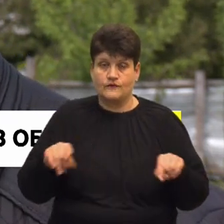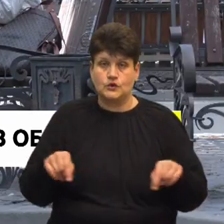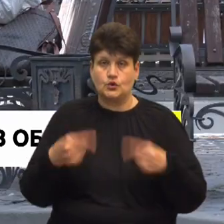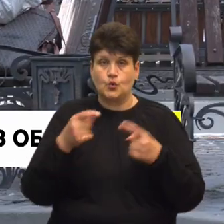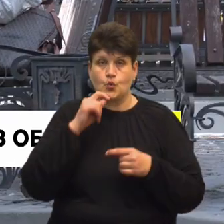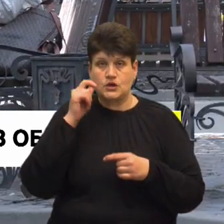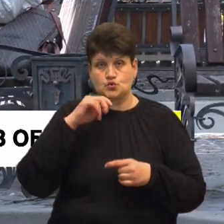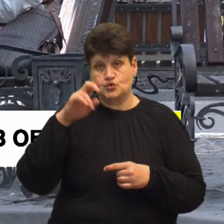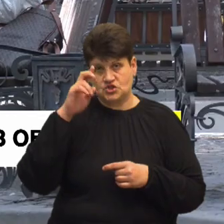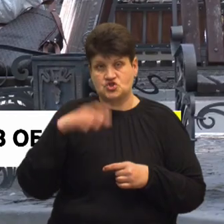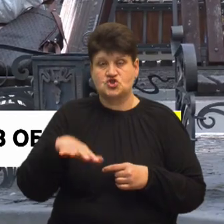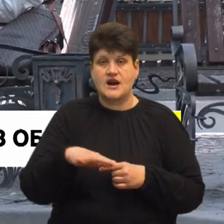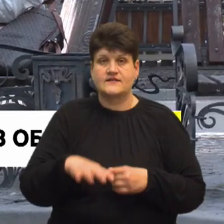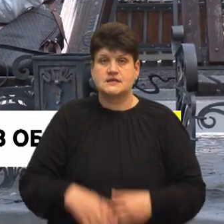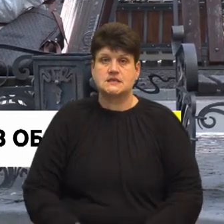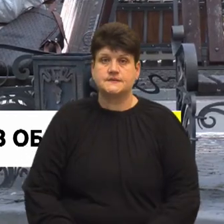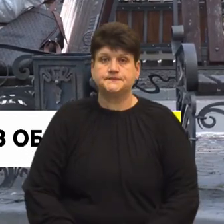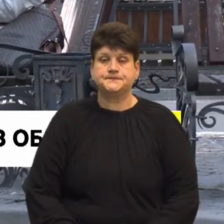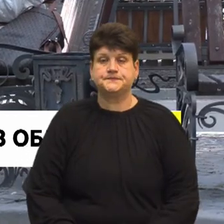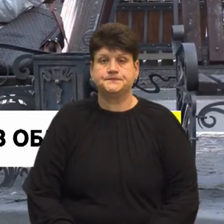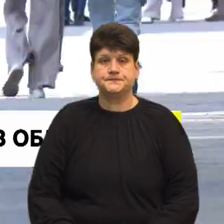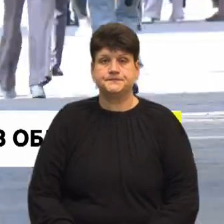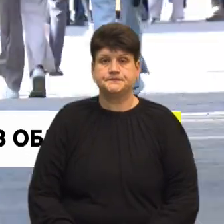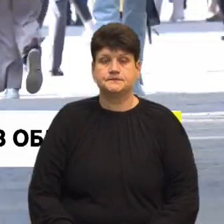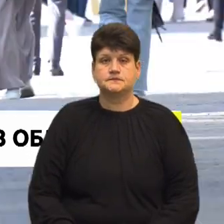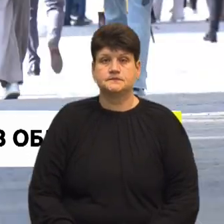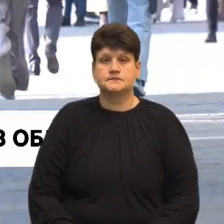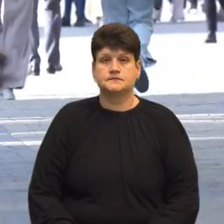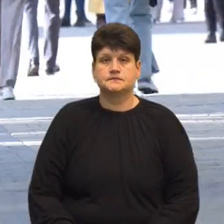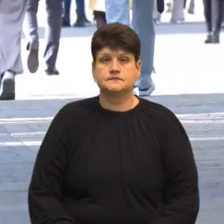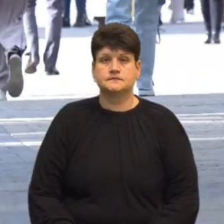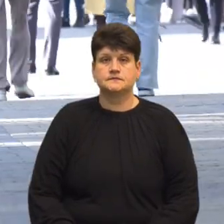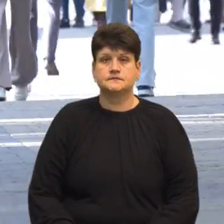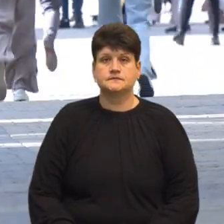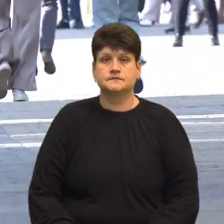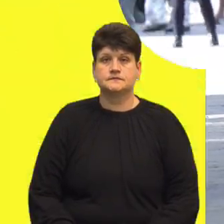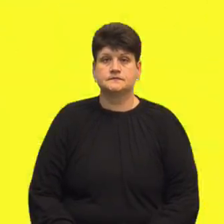державність. Оксана Максимлюк, Андрій Прокопів, Оксана Галіяш, Суспільне новини, Тернопіль.